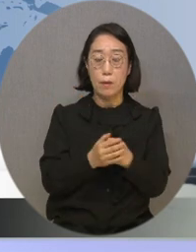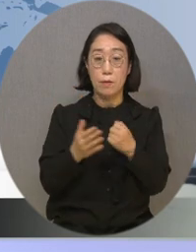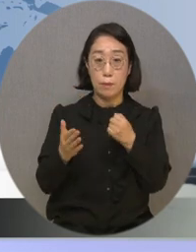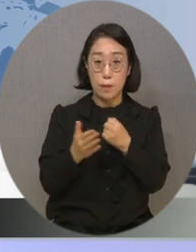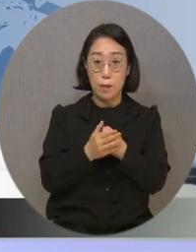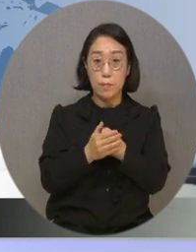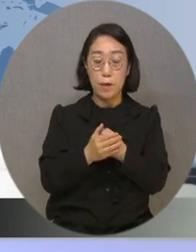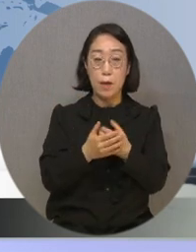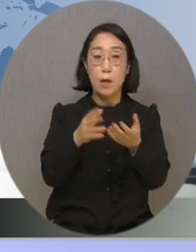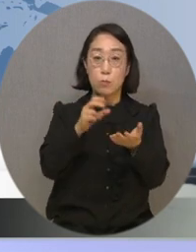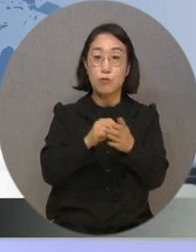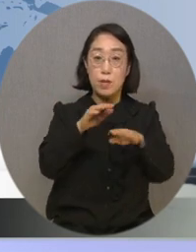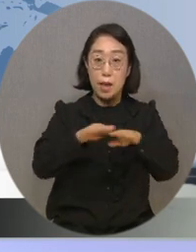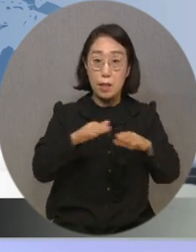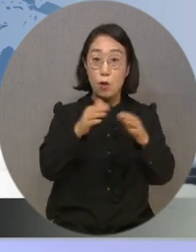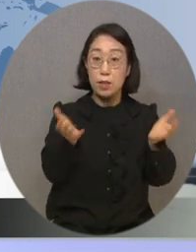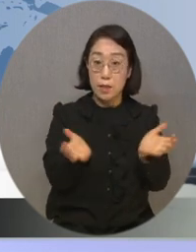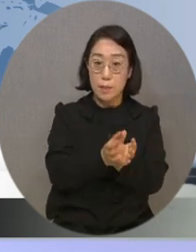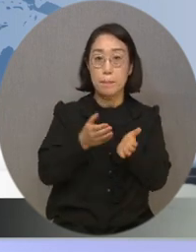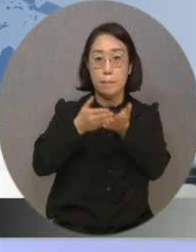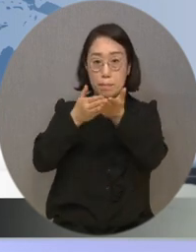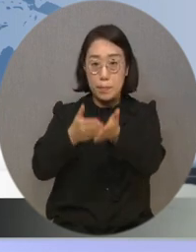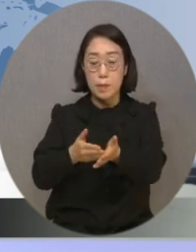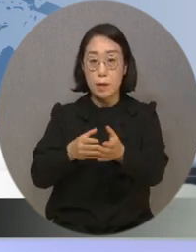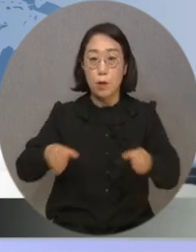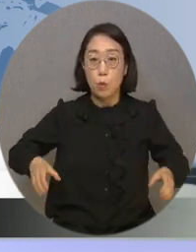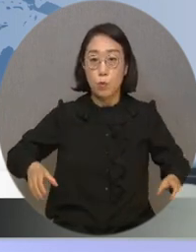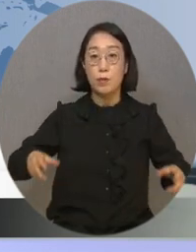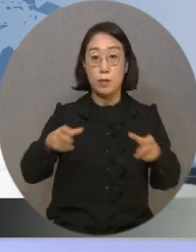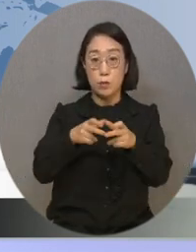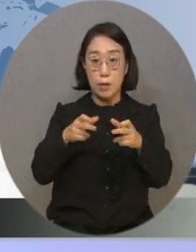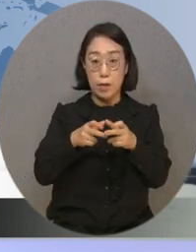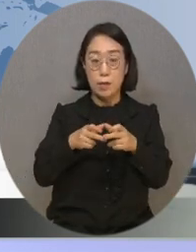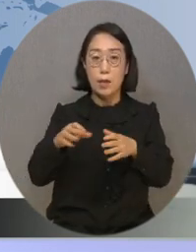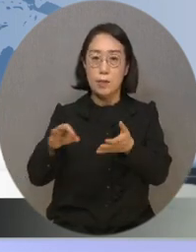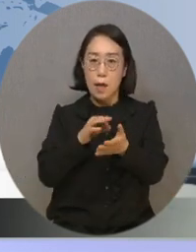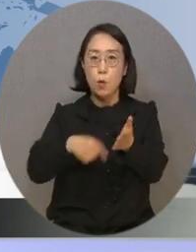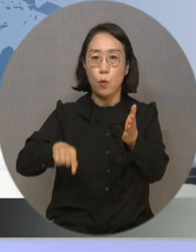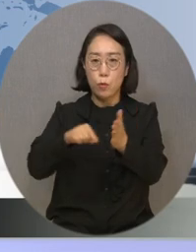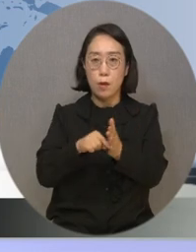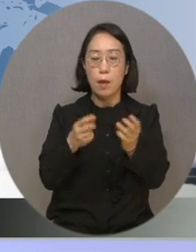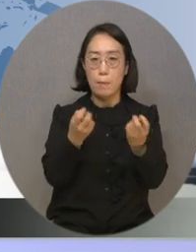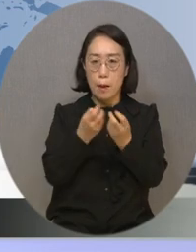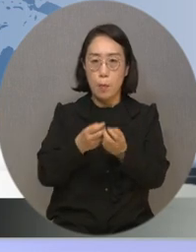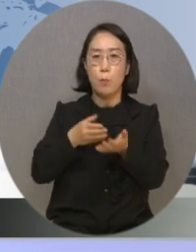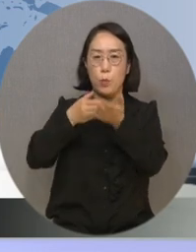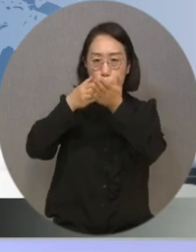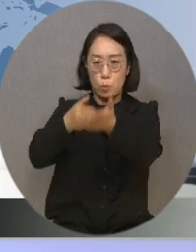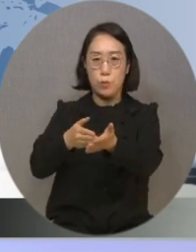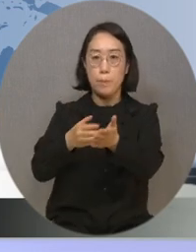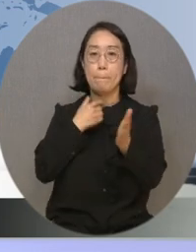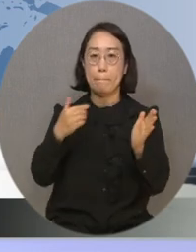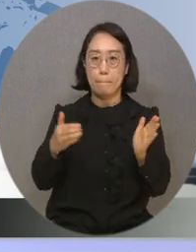장애인 제도 개선 솔루션이 휠체어 장애인의 원활한 기차 이용을 위한 대책 마련을 요청했습니다.